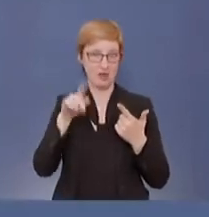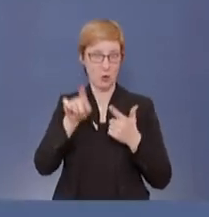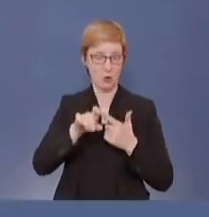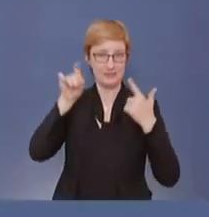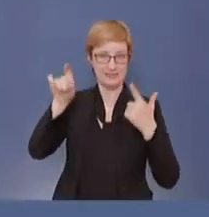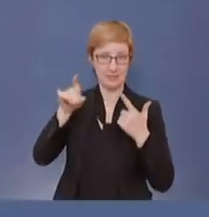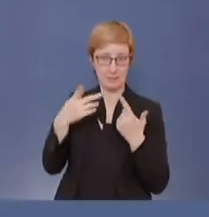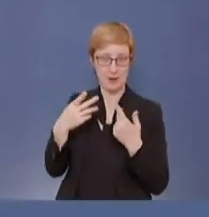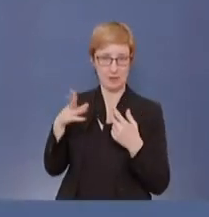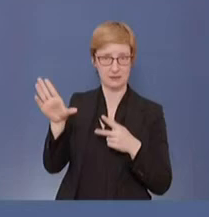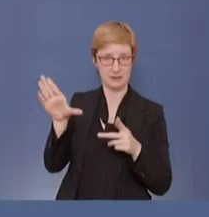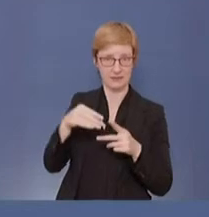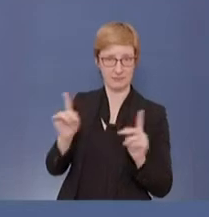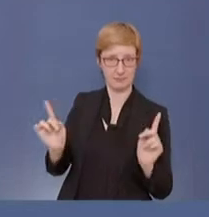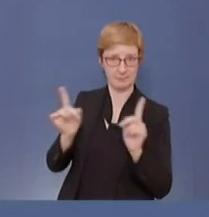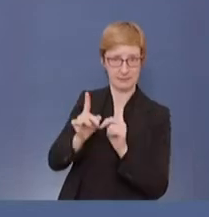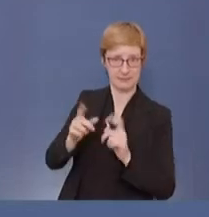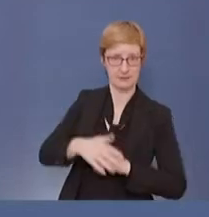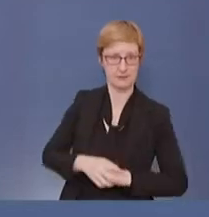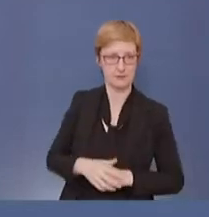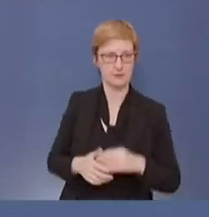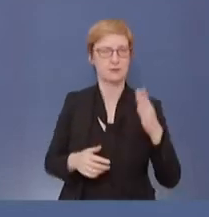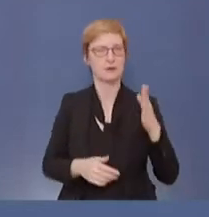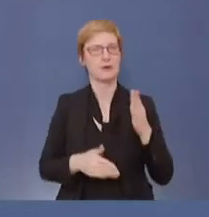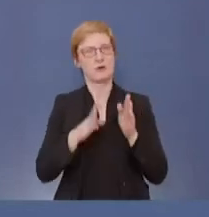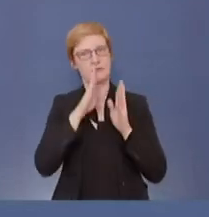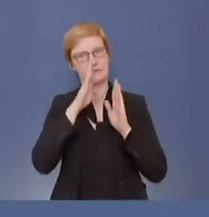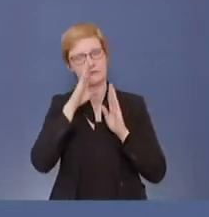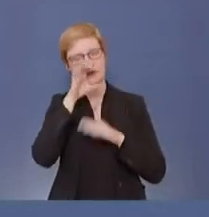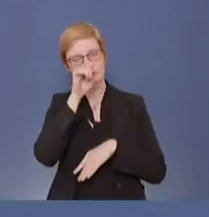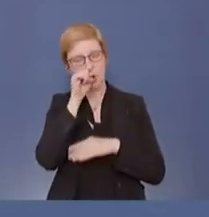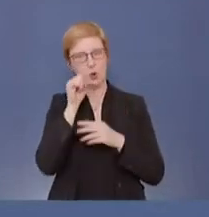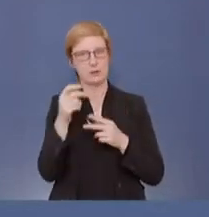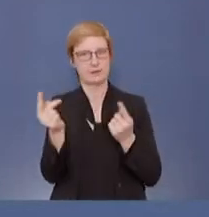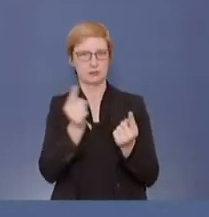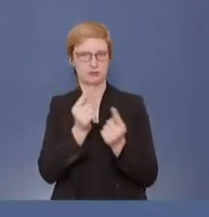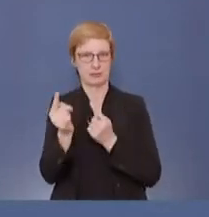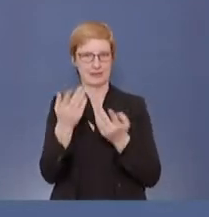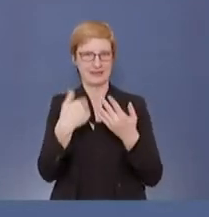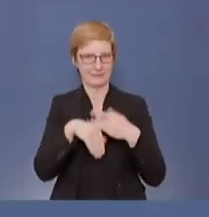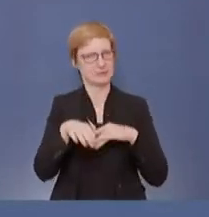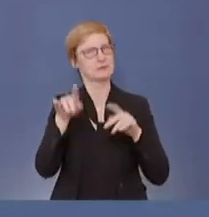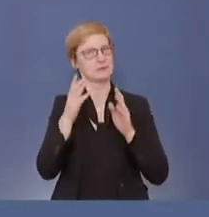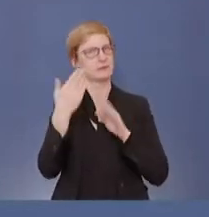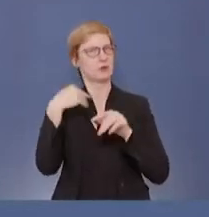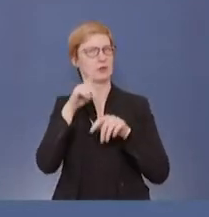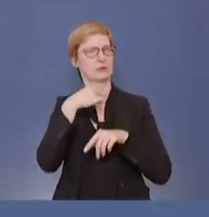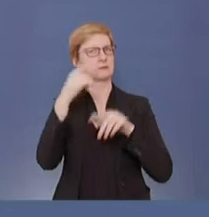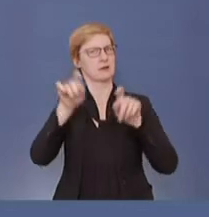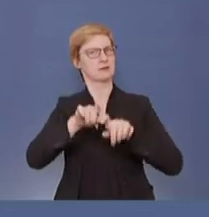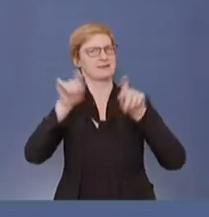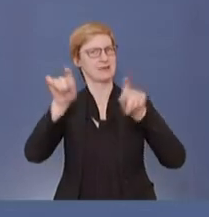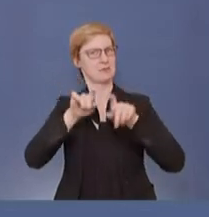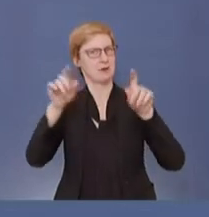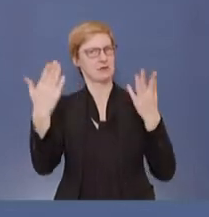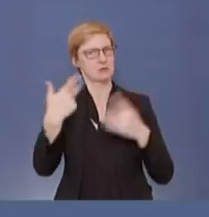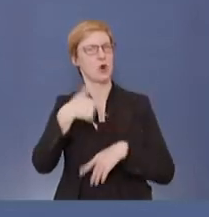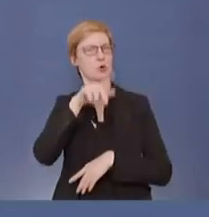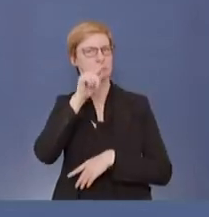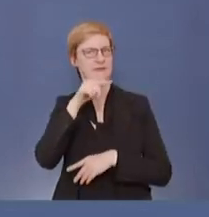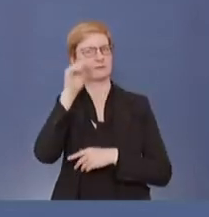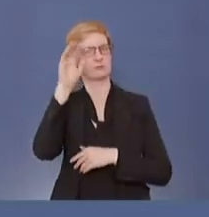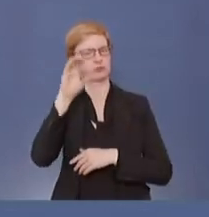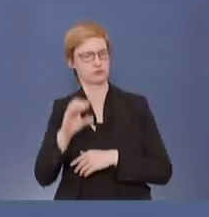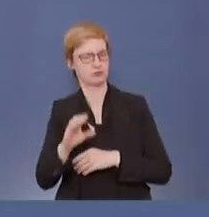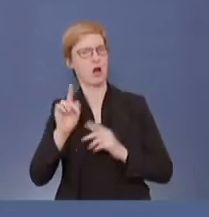Also, das ist ein vertrauliches Gespräch mit dem Außenminister gewesen. Die Themen haben wir genannt. Die haben wir auch vertweetet. Ich kann so viel